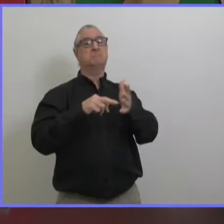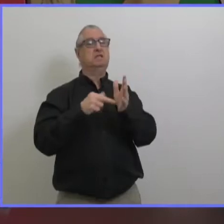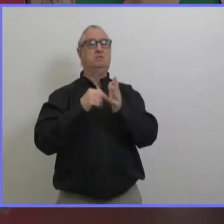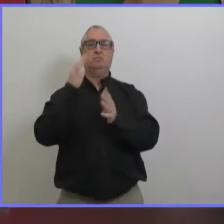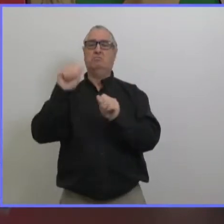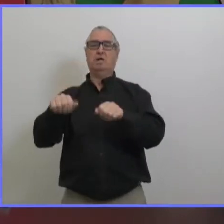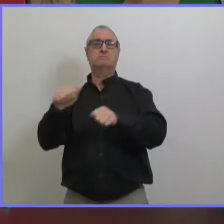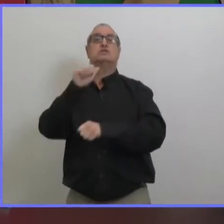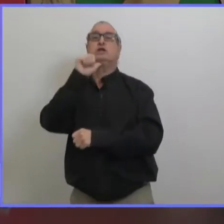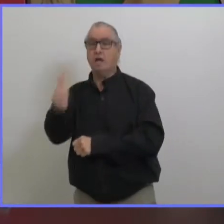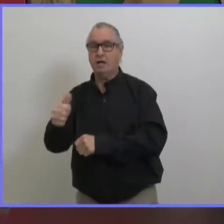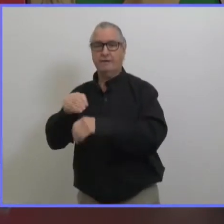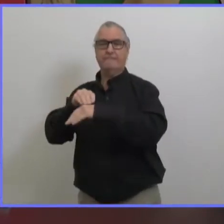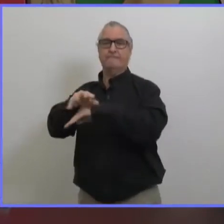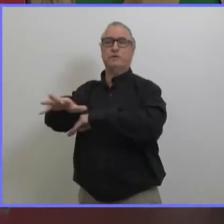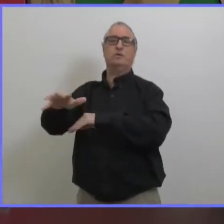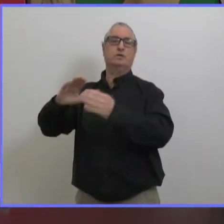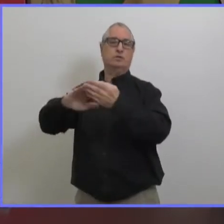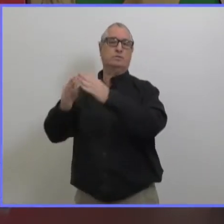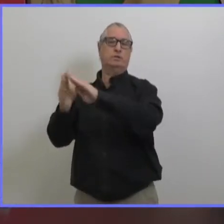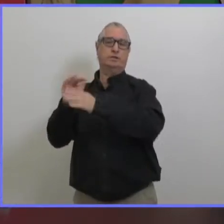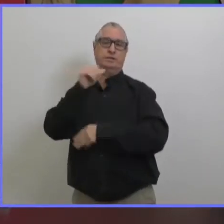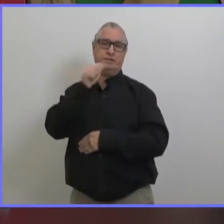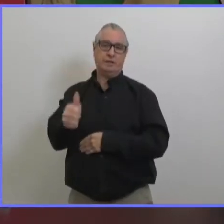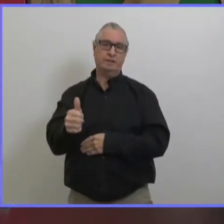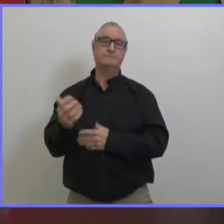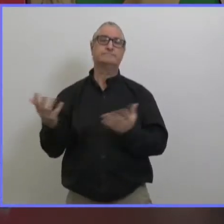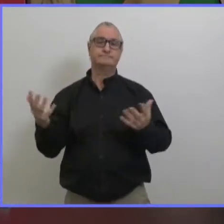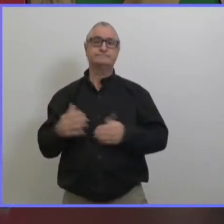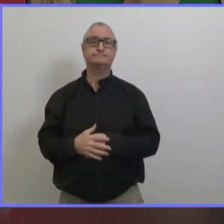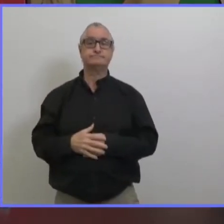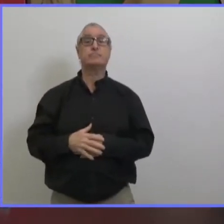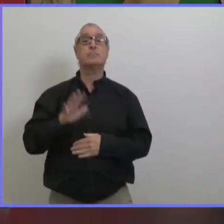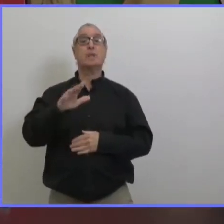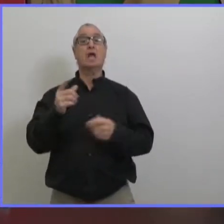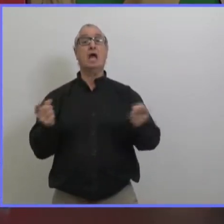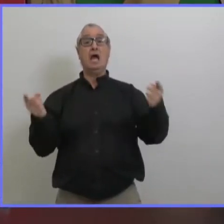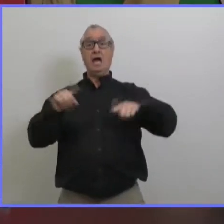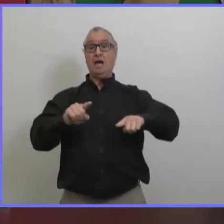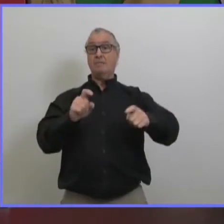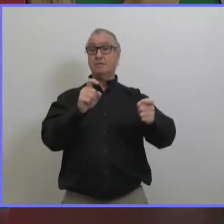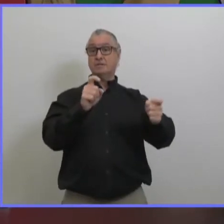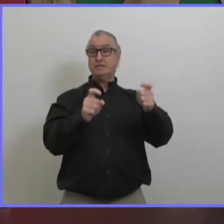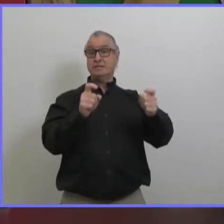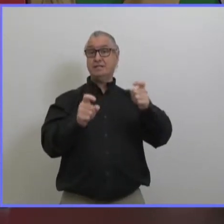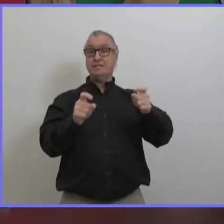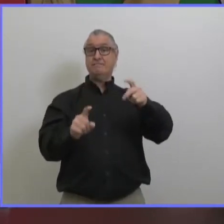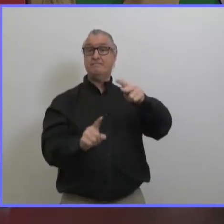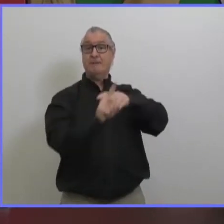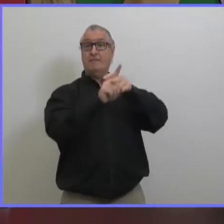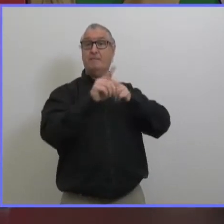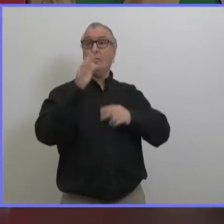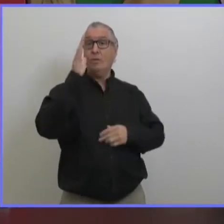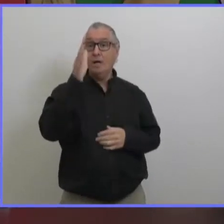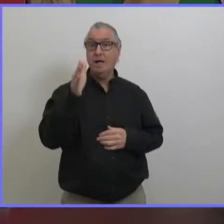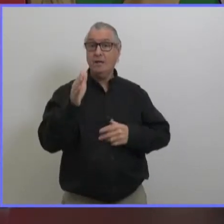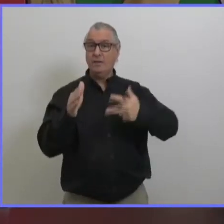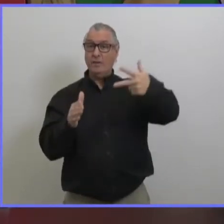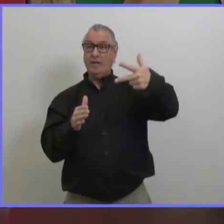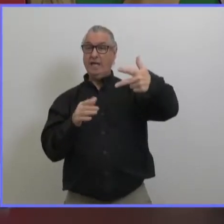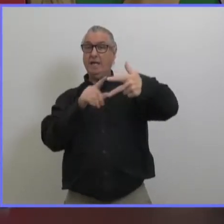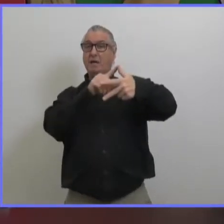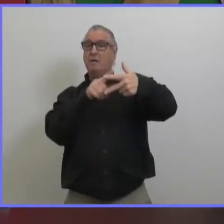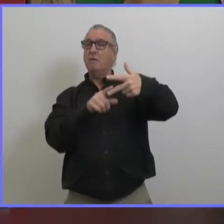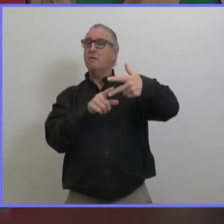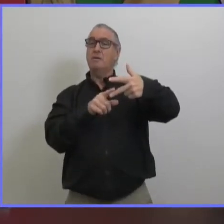pour être clair quand on voit des virus qui sont basés sur la rnm il va certainement y avoir d'autres variants qui vont se développer on va avoir beaucoup d